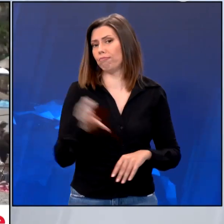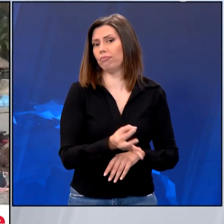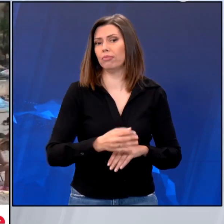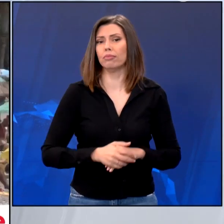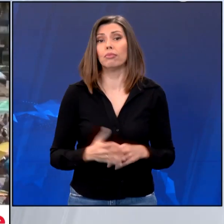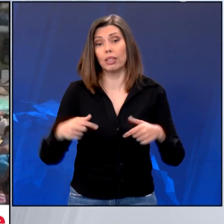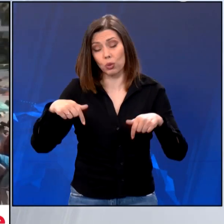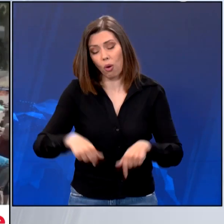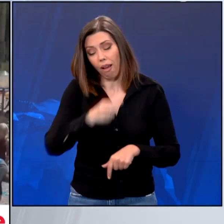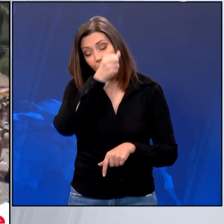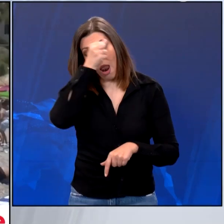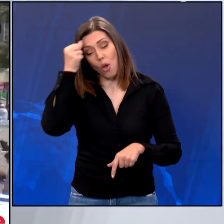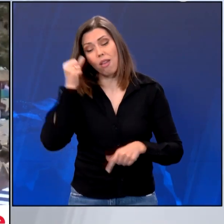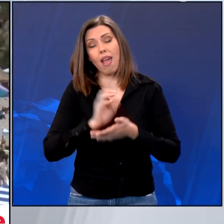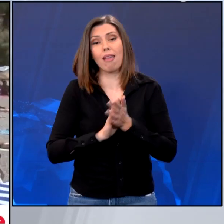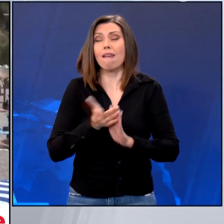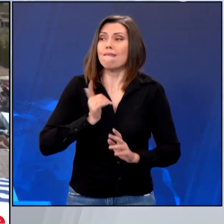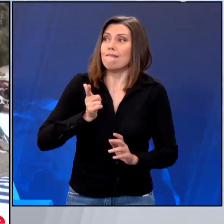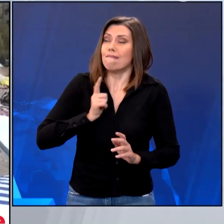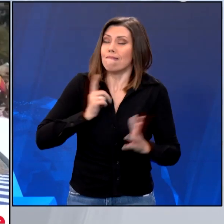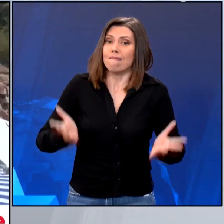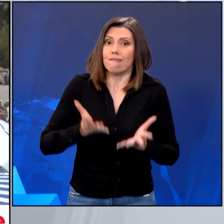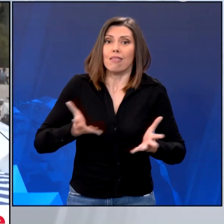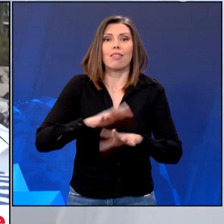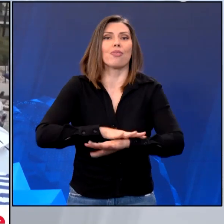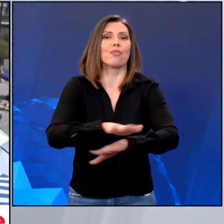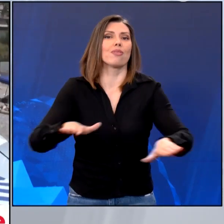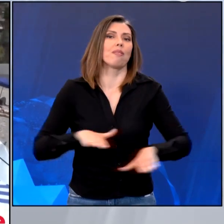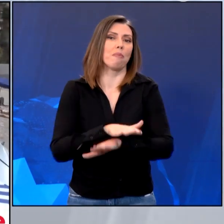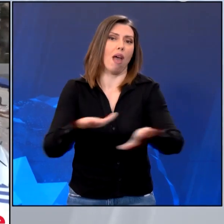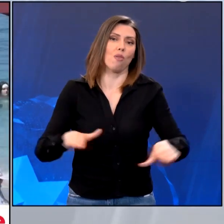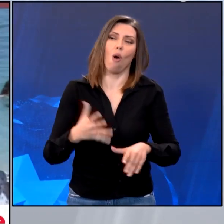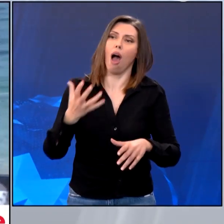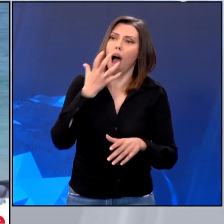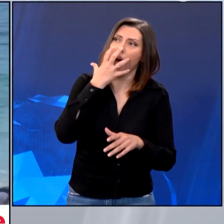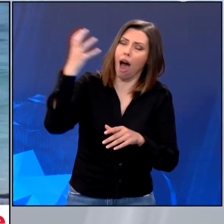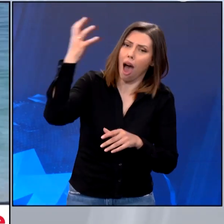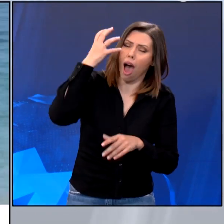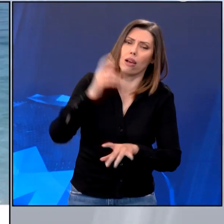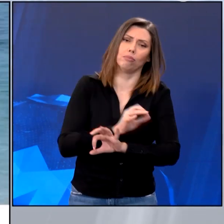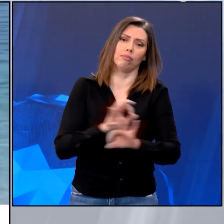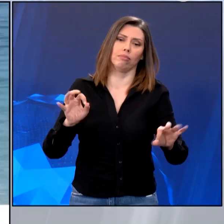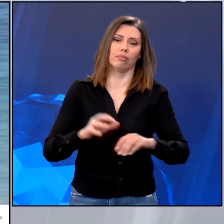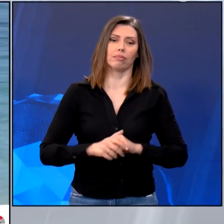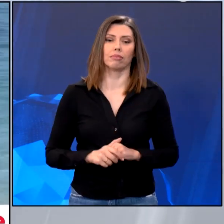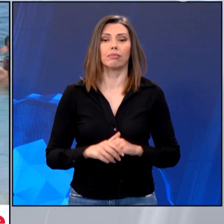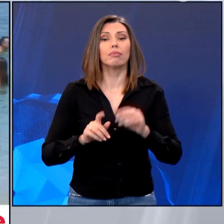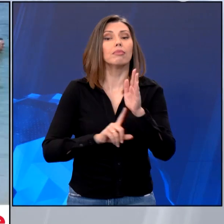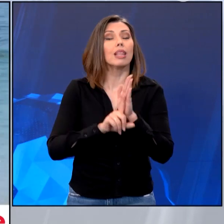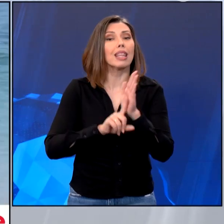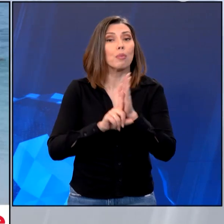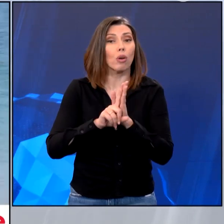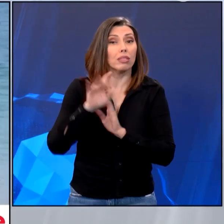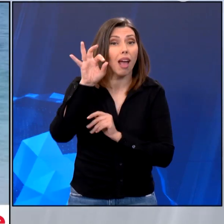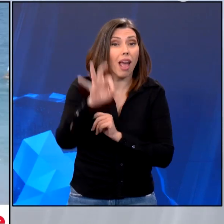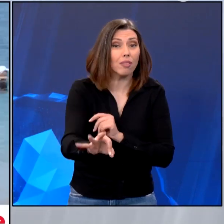που γίνει το καλοκαίρι μας αρέσει πολύ η θάλασσα. Λοιπόν οι ζέστες ήρθαν. Ο Ιδράργυρος έφτασε